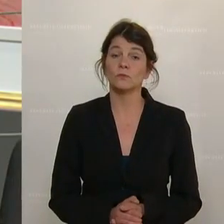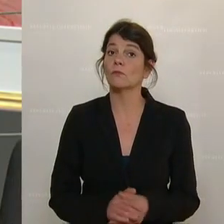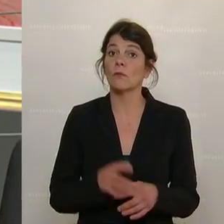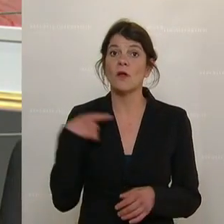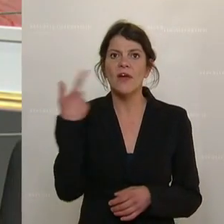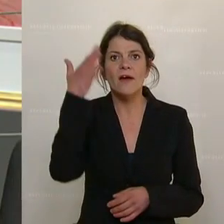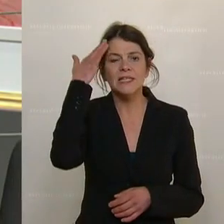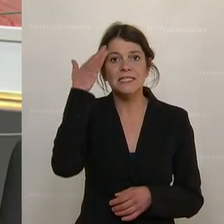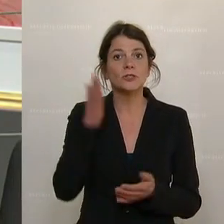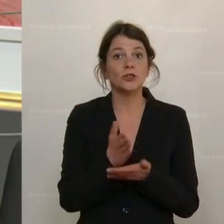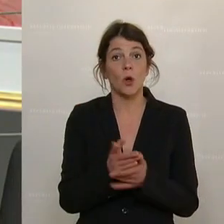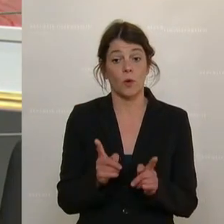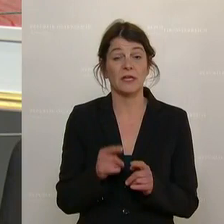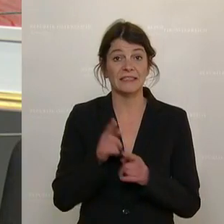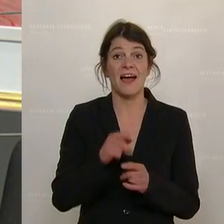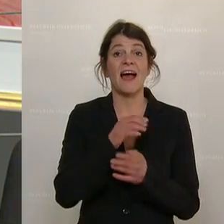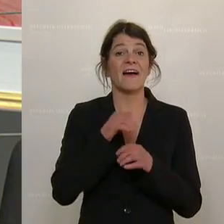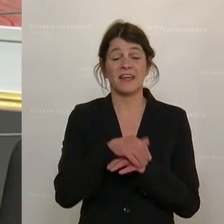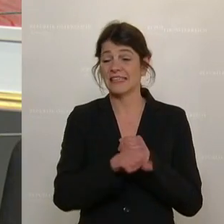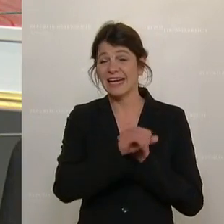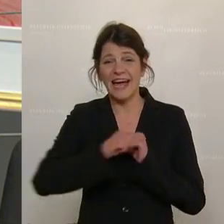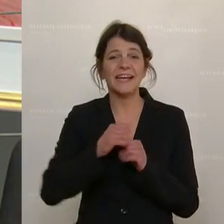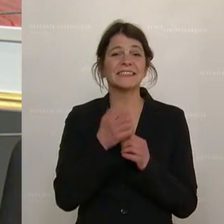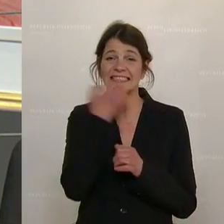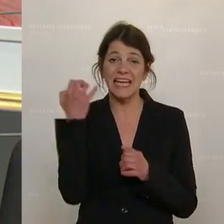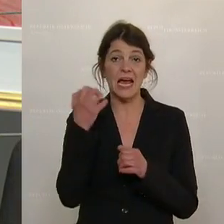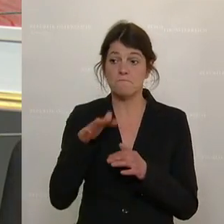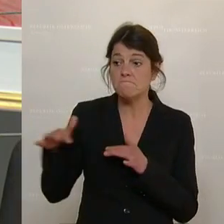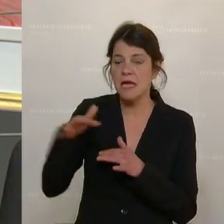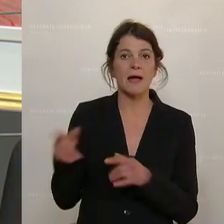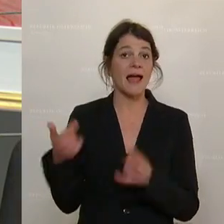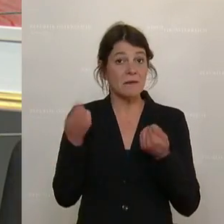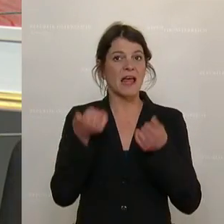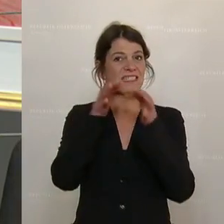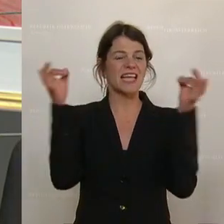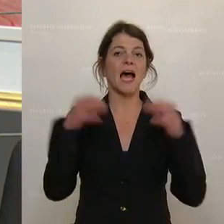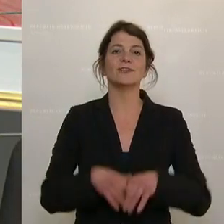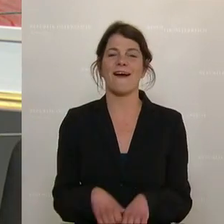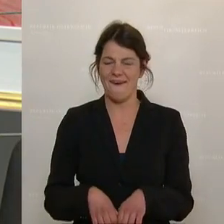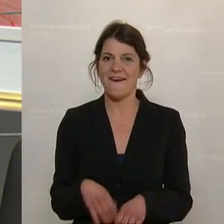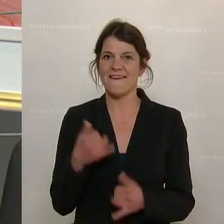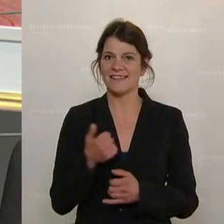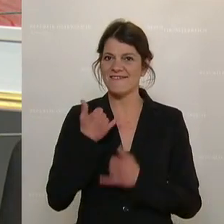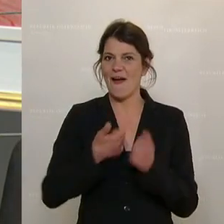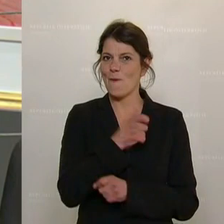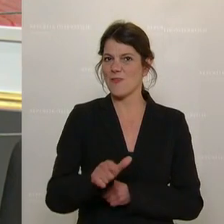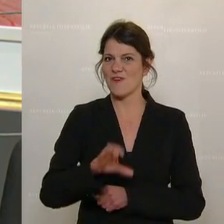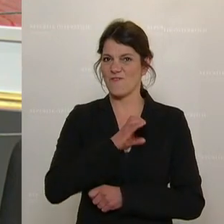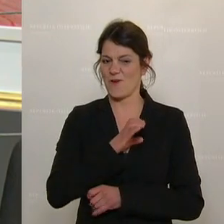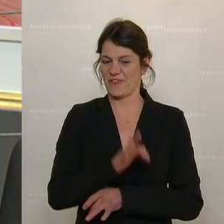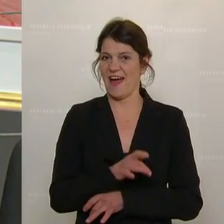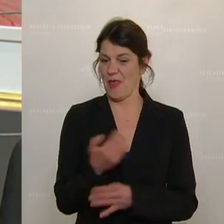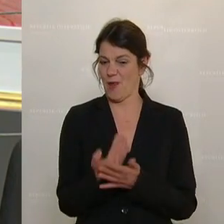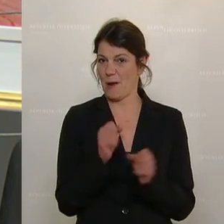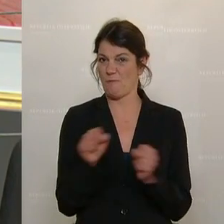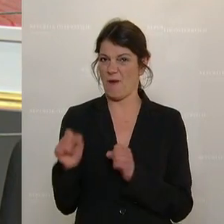Wir wissen, dass bereits in der rechtsextremen Szene der Satz gilt, das ist die Jahrhundertchance, wir haben eine